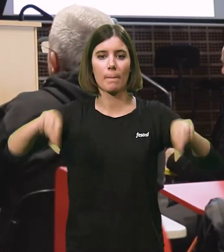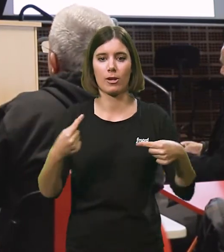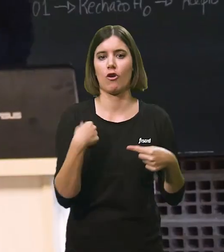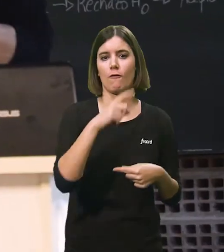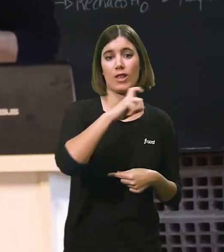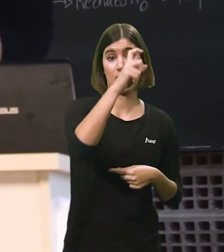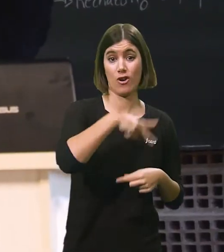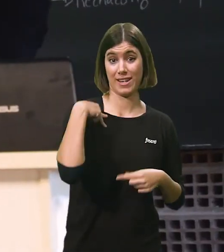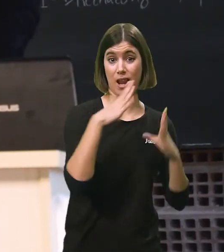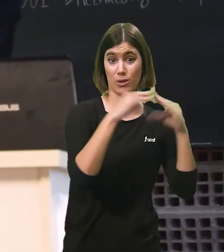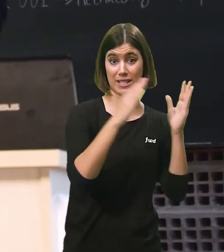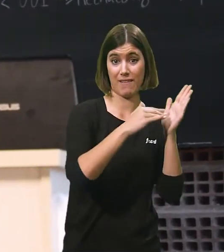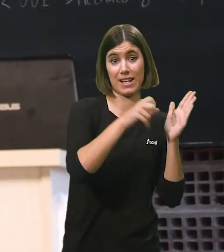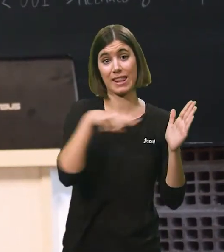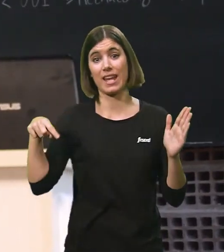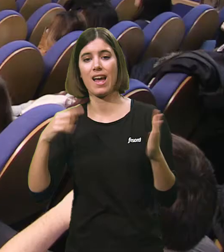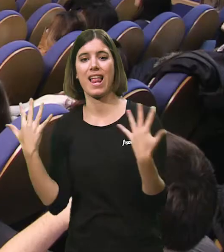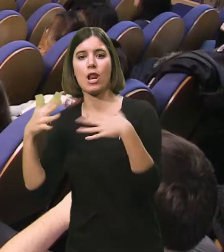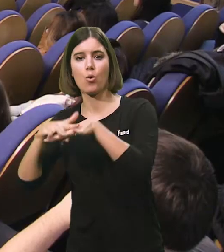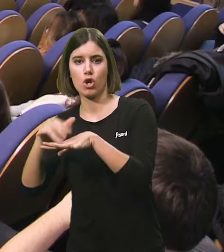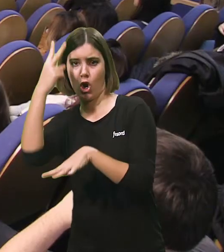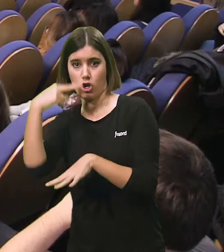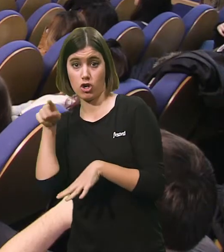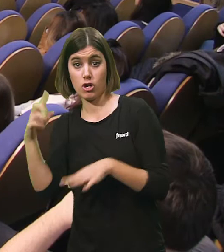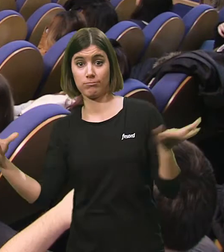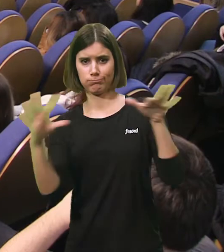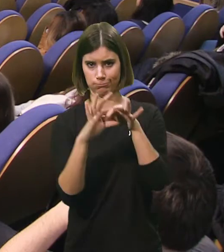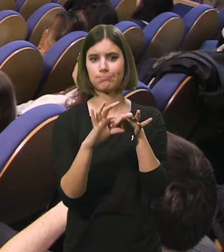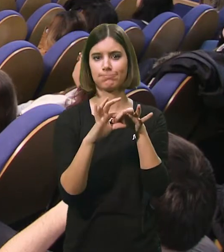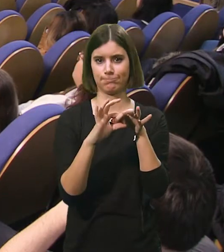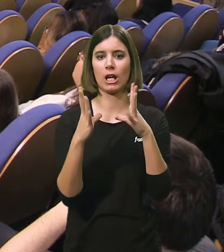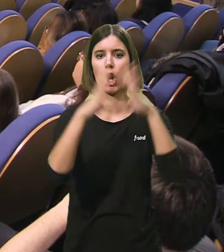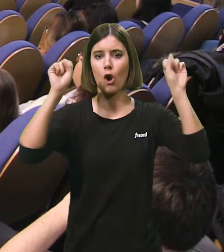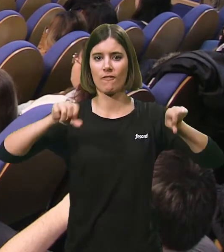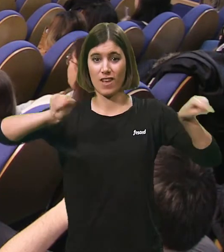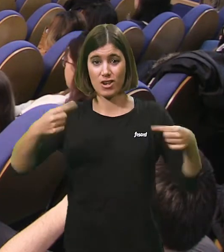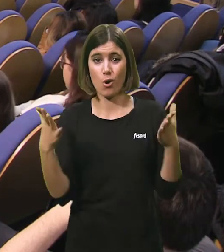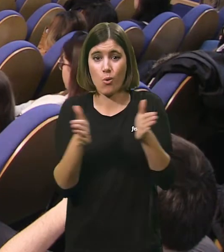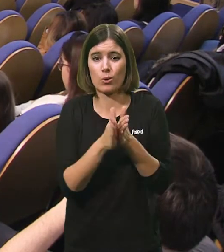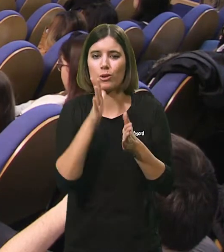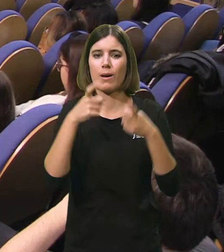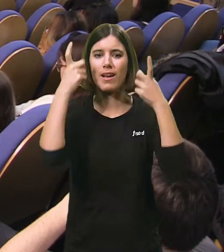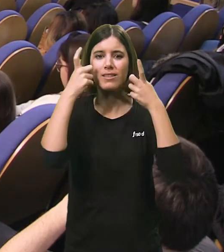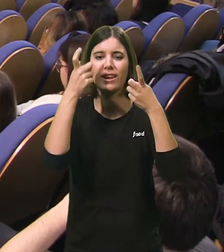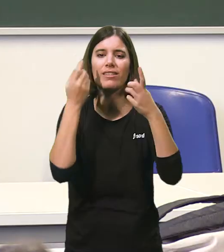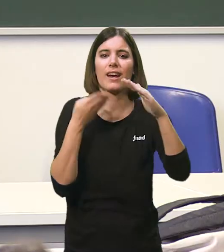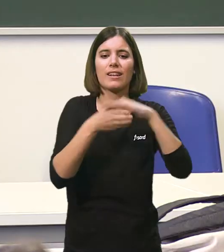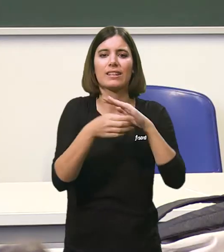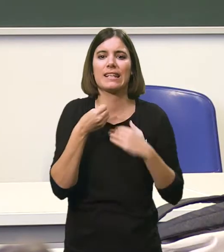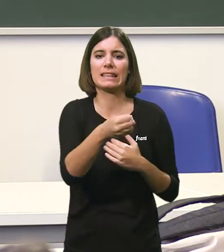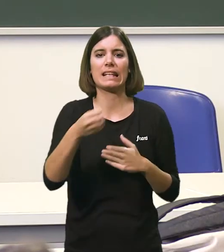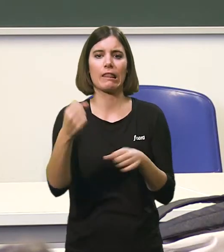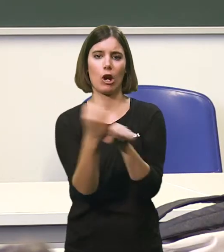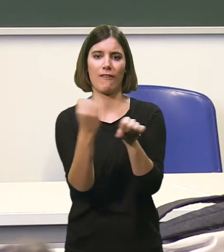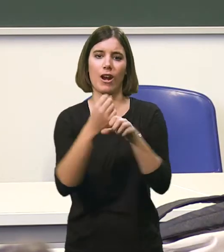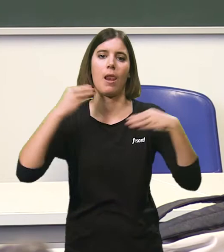conveni entre la Fundació General de la Universitat de València i l'Union, societat líder del grup social 11, per millorar la inserció laboral dels estudiants